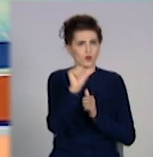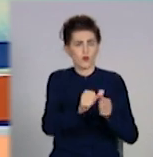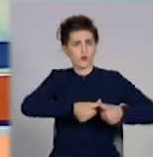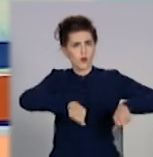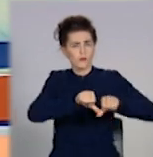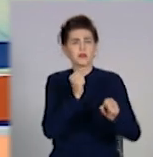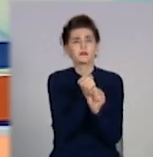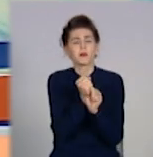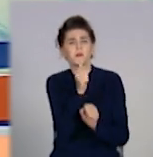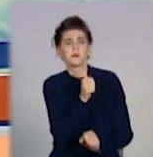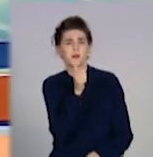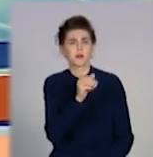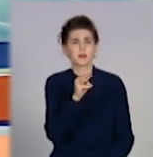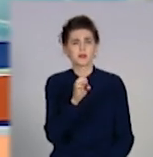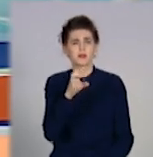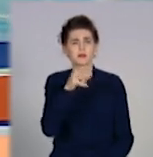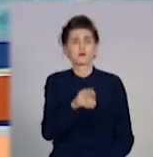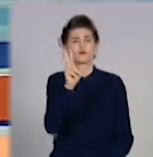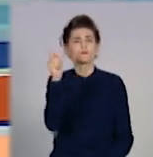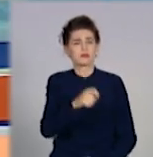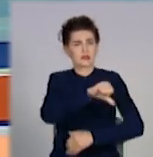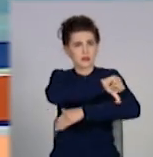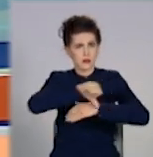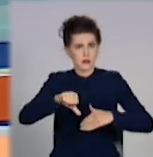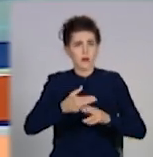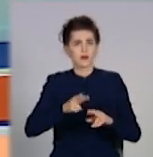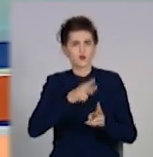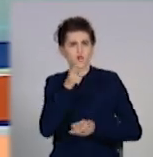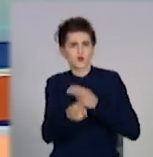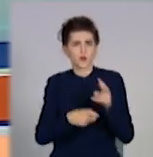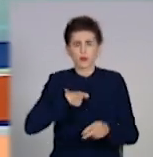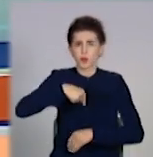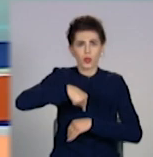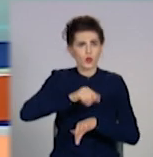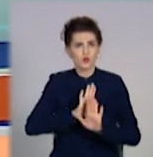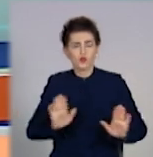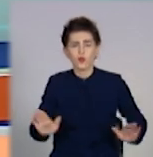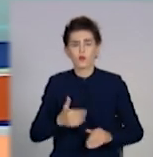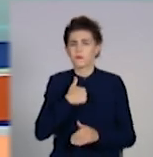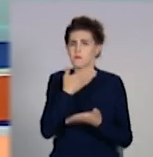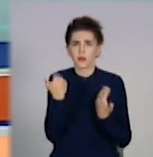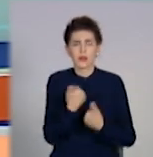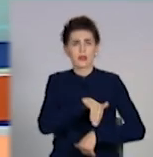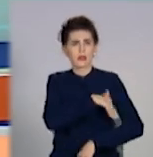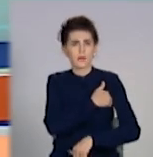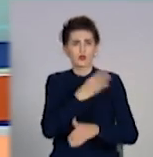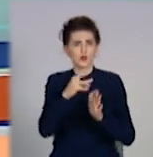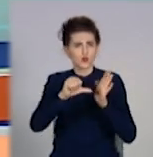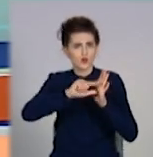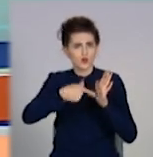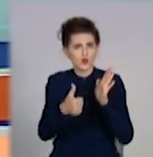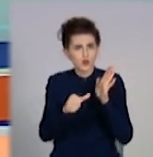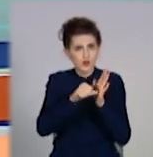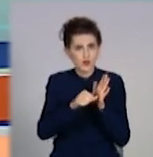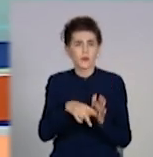зробили як людині, яка приїхала з-за кордону. Скарг на самопочуття в пацієнта не має. Температура 36,6.